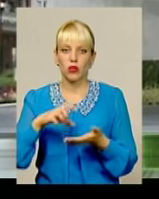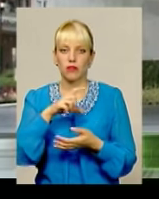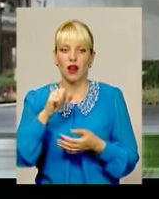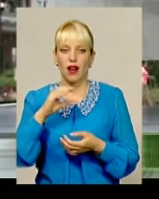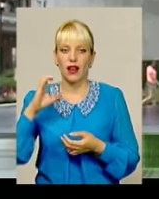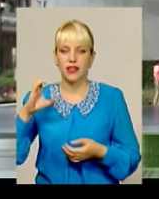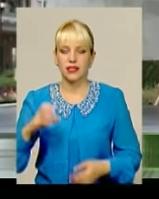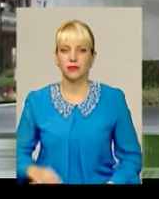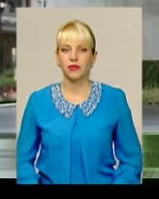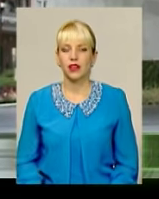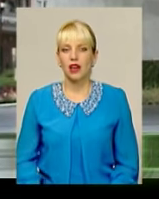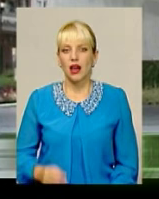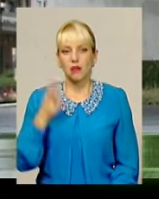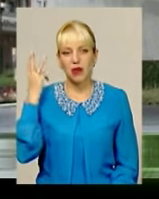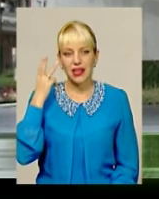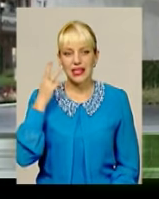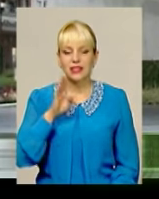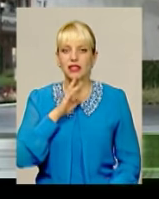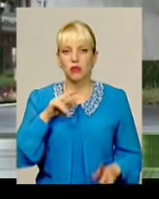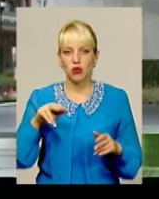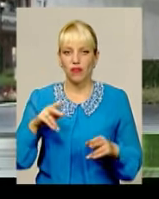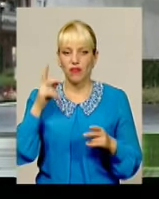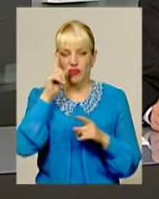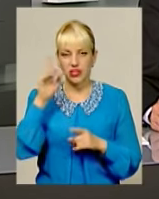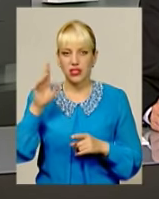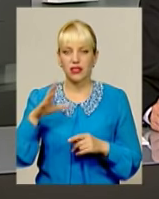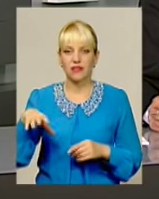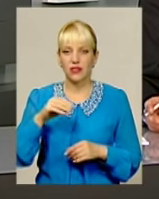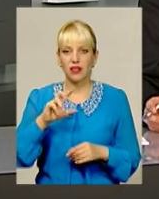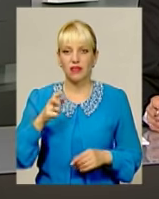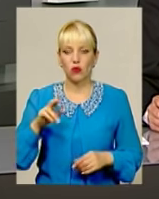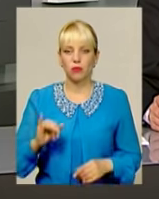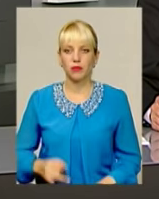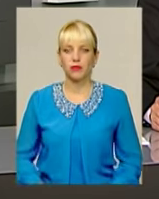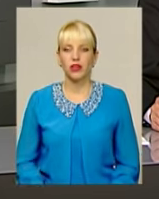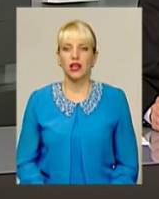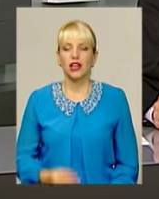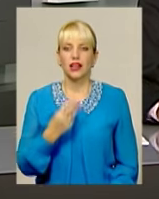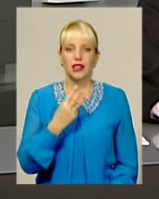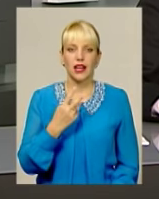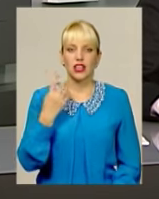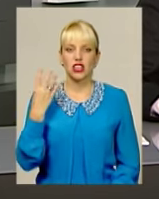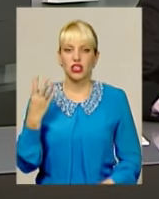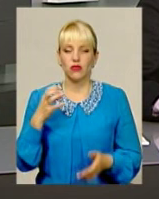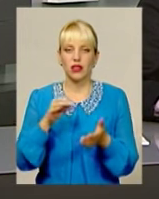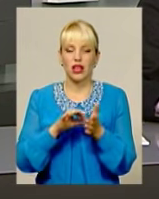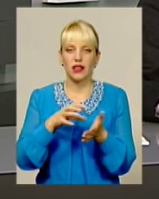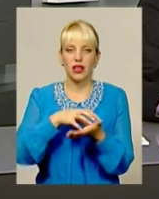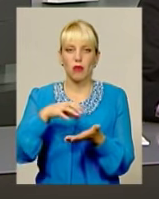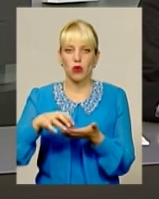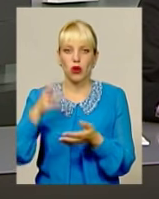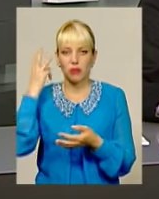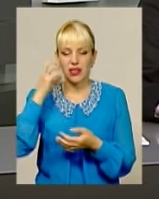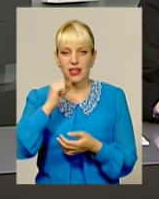успіху. Хмельницькі мажоретки визнані кращими у Європі. Третій та четвертий енергоблоки на Хмельницькій АЕС